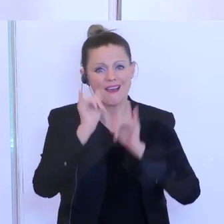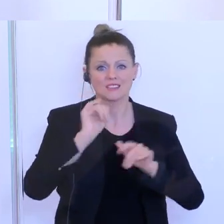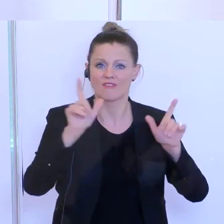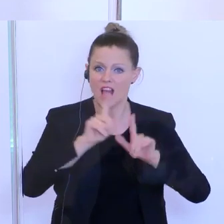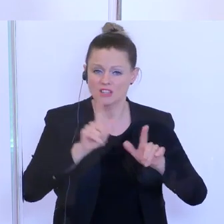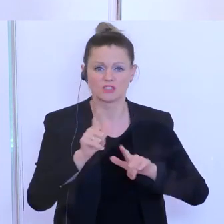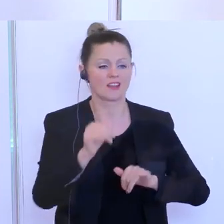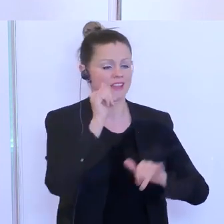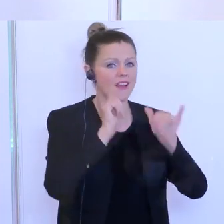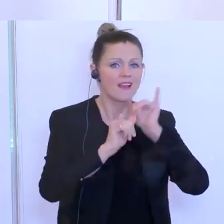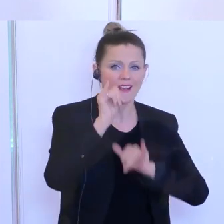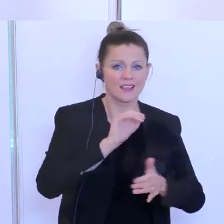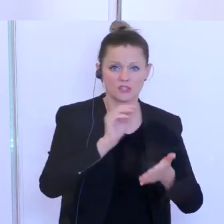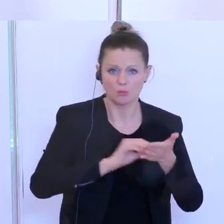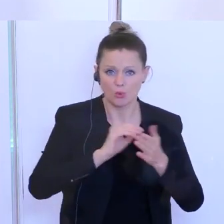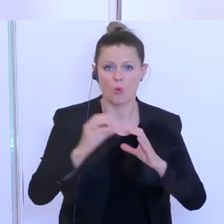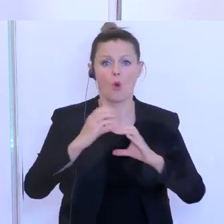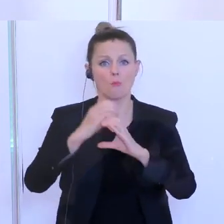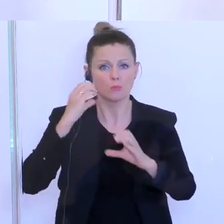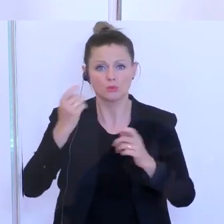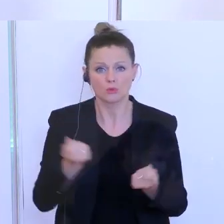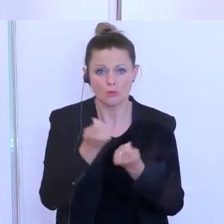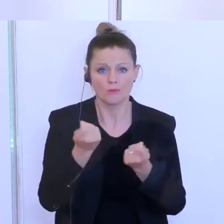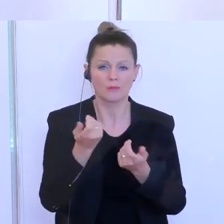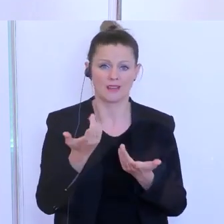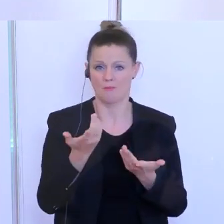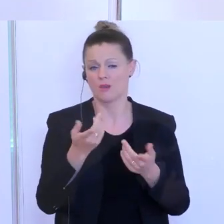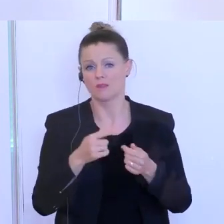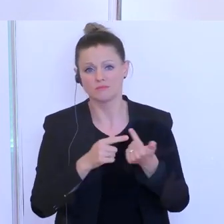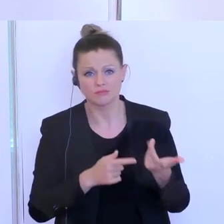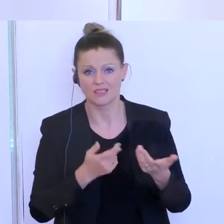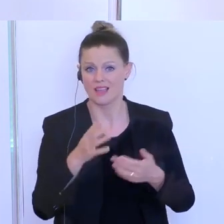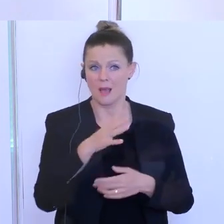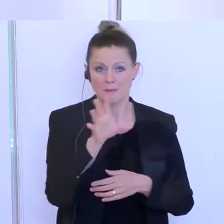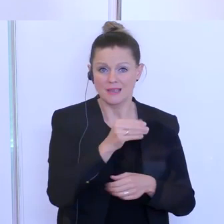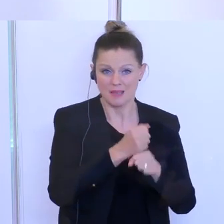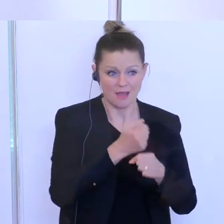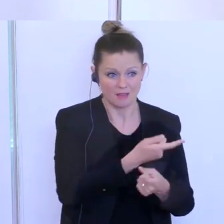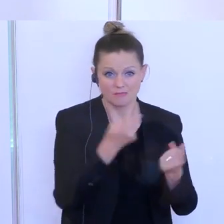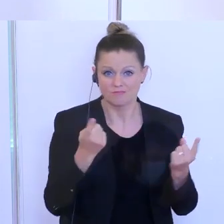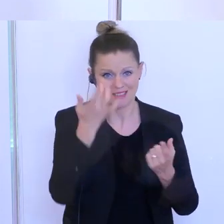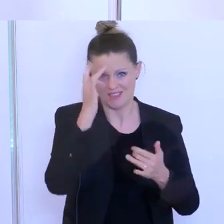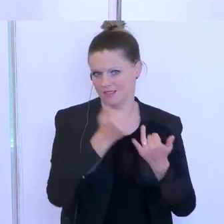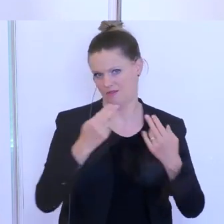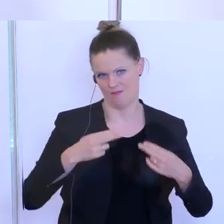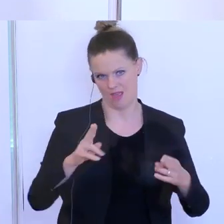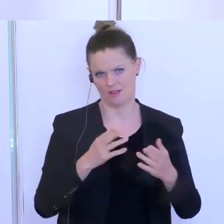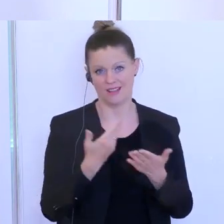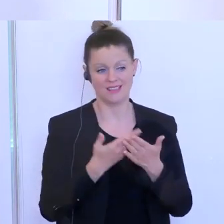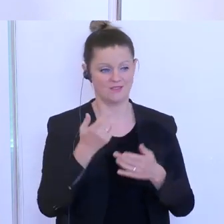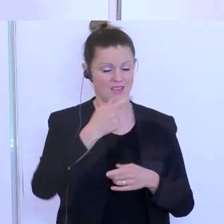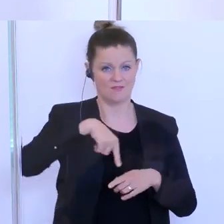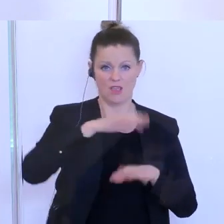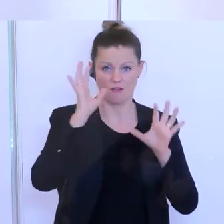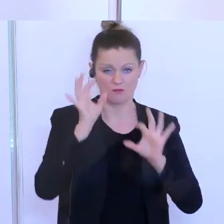abwickeln. Viele Busunternehmen, also viele, viele Betriebe, deren Mitarbeiterinnen und Mitarbeiter, die noch nicht wissen, wie es weitergeht. Und wir werden versuchen für die,